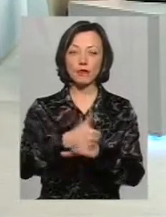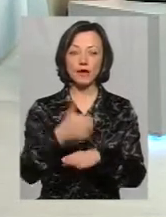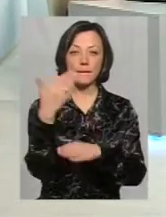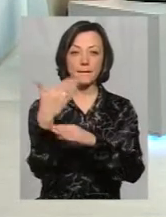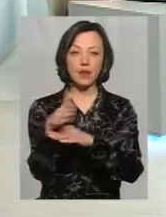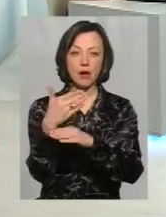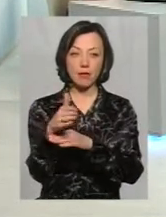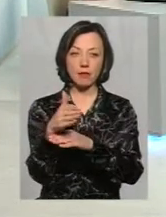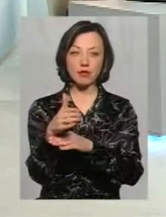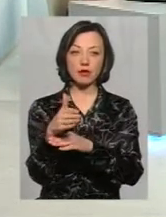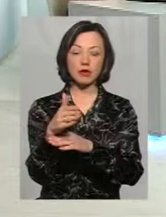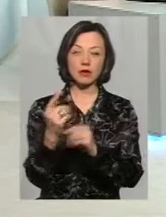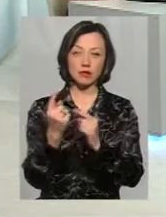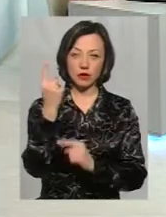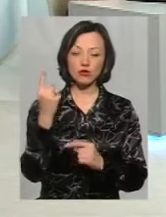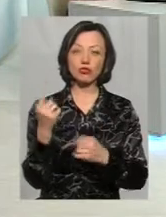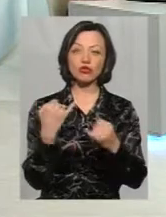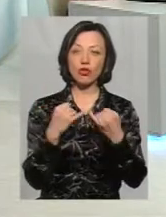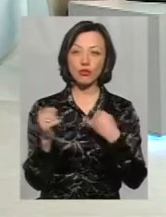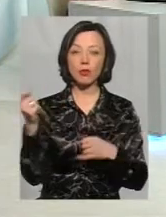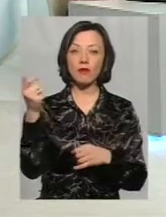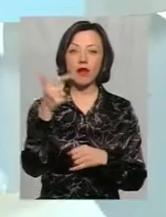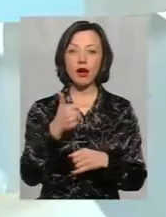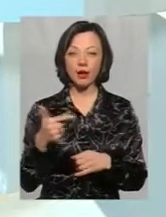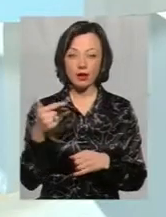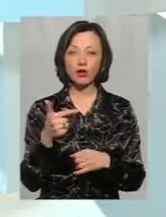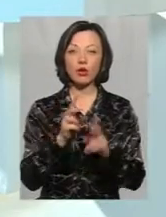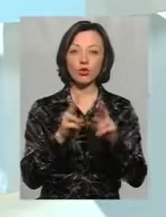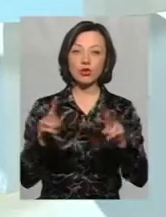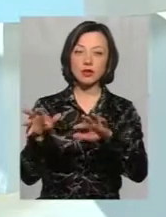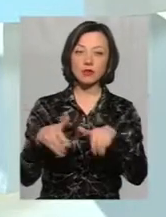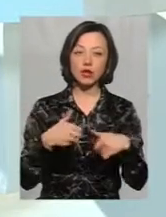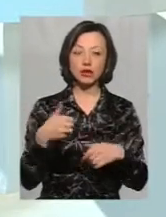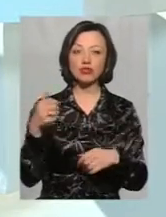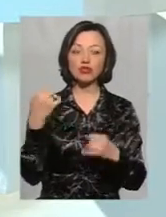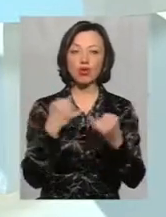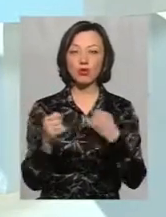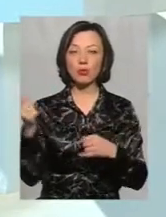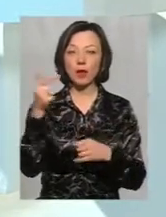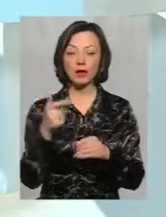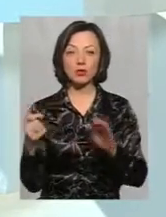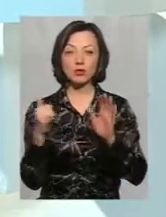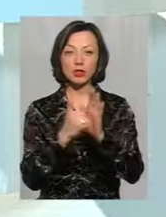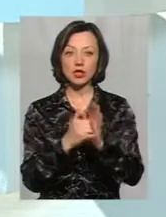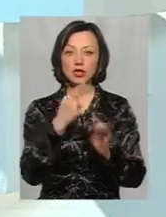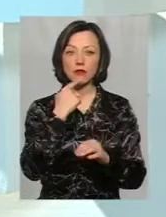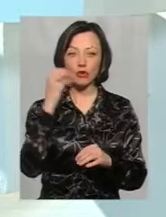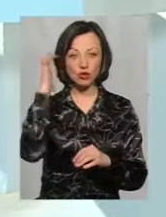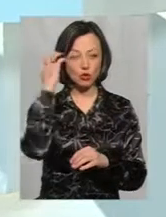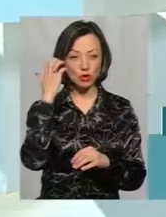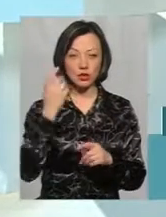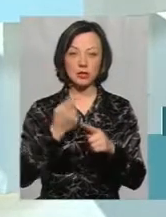який на штоглі висить, висить жовто-блакитний. Тобто говорити про те, що хтось забрав жовто-блакитний і повісив червоно-чорний,